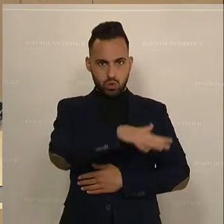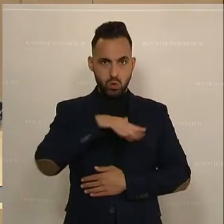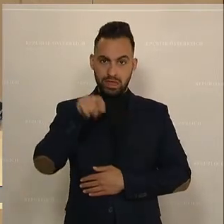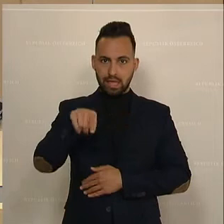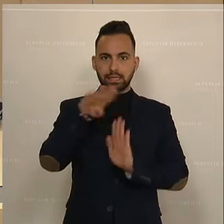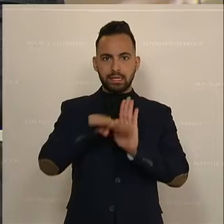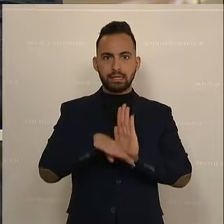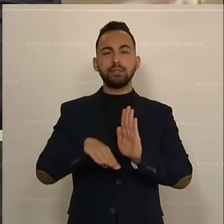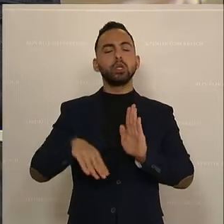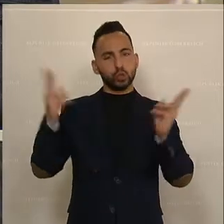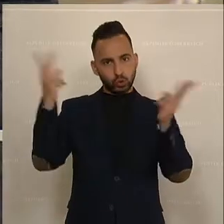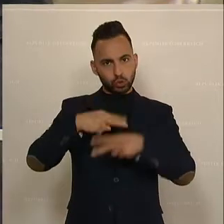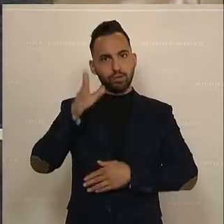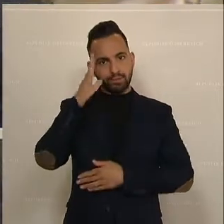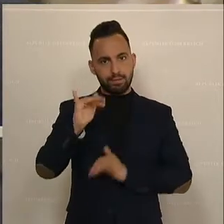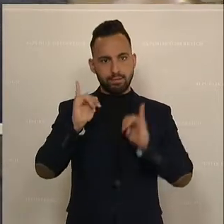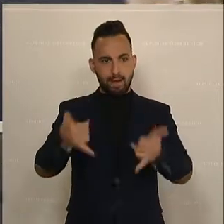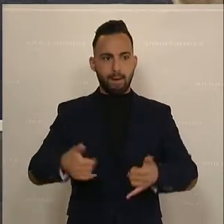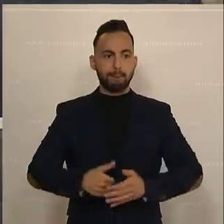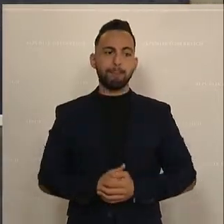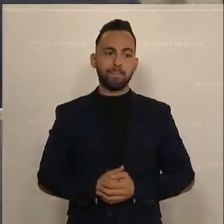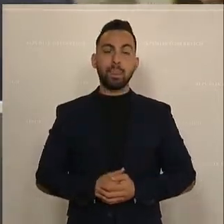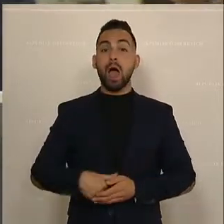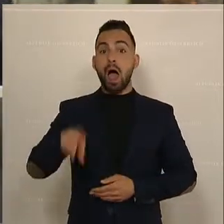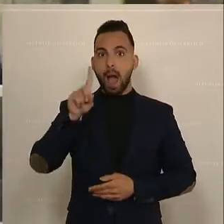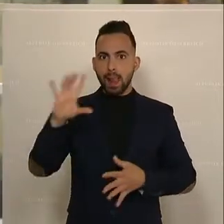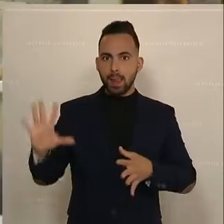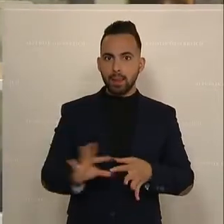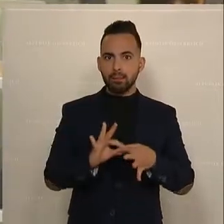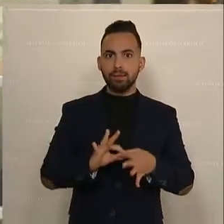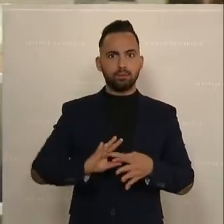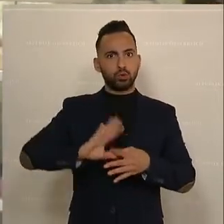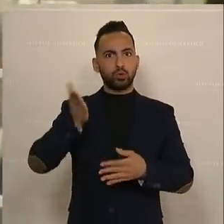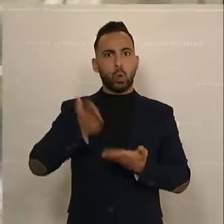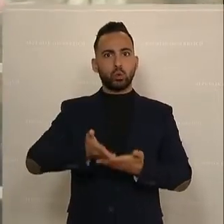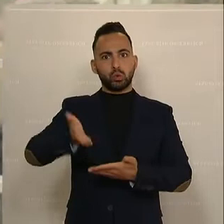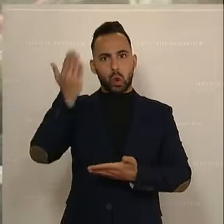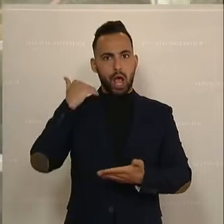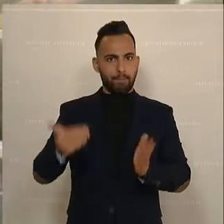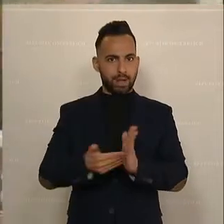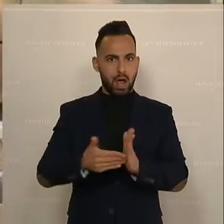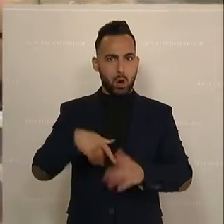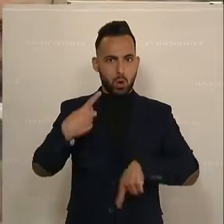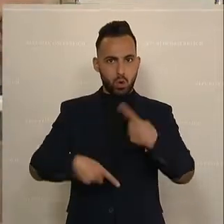Gesetzesentwurf unsere Zustimmung geben. Aber apropos überfällige Umsetzung.